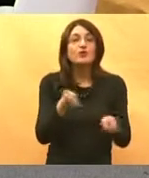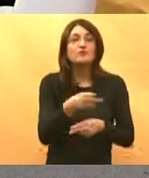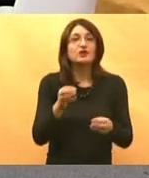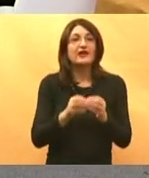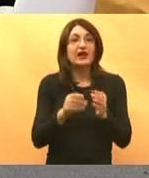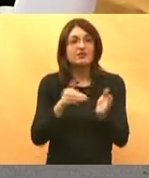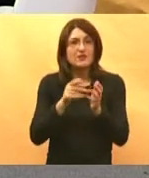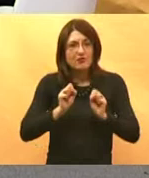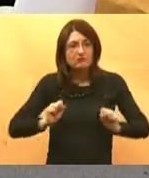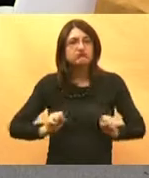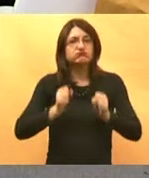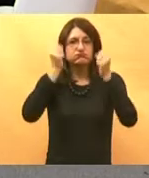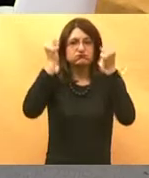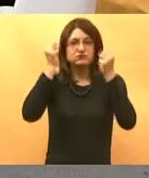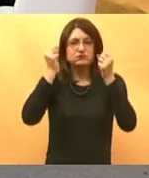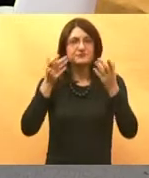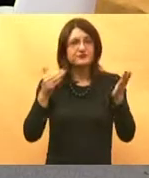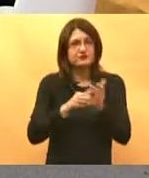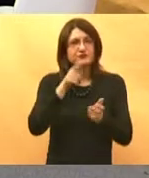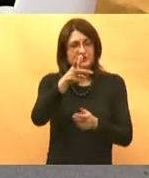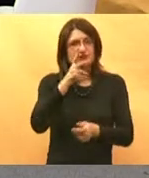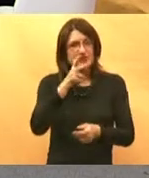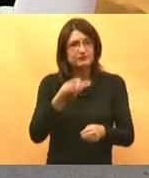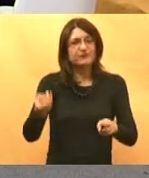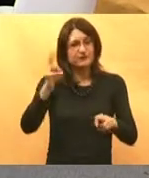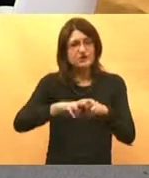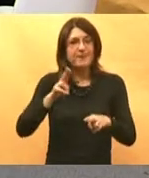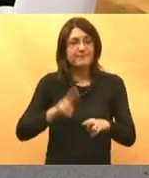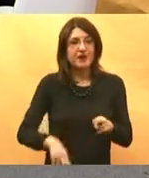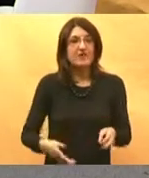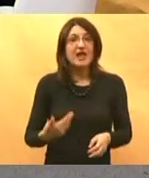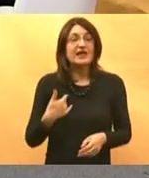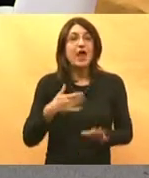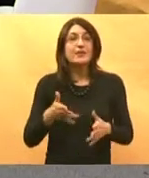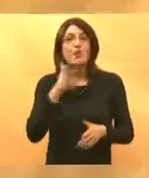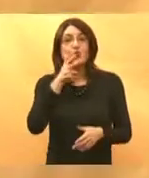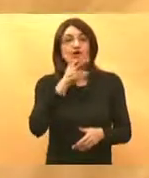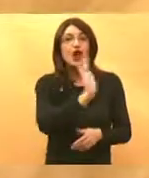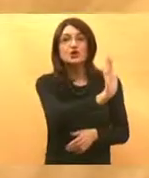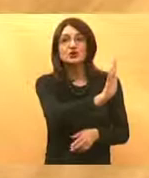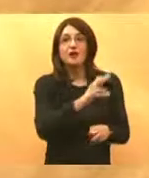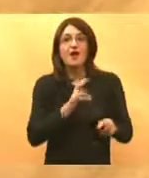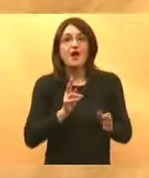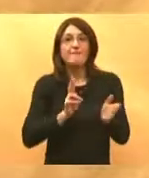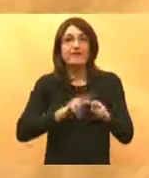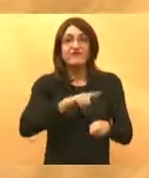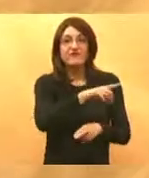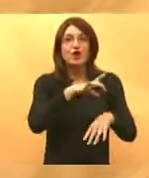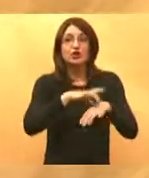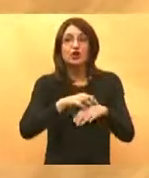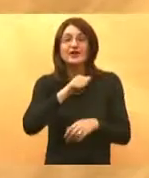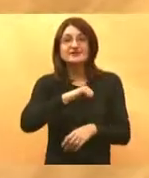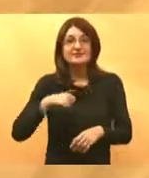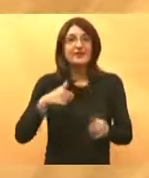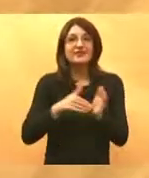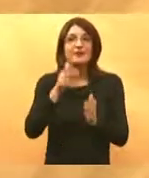dignu na noge pa ne traže veća prava ja kao pacijent ne mogu za nji tražiti veća prava ali ću ju podržati u tome evo hvala vam